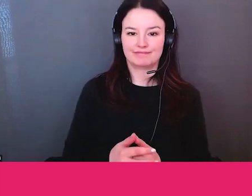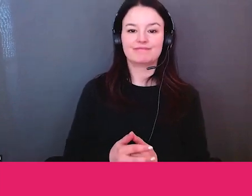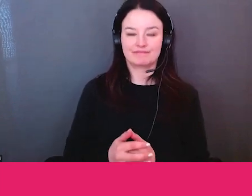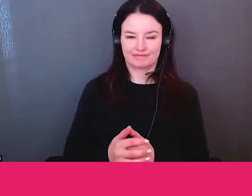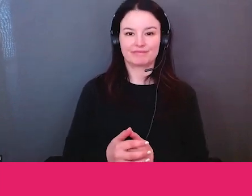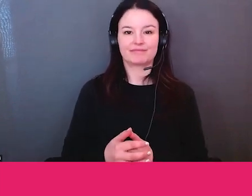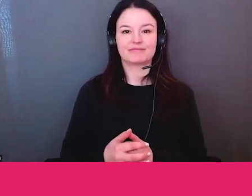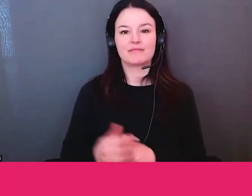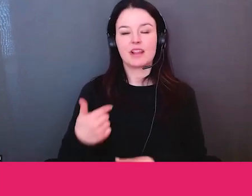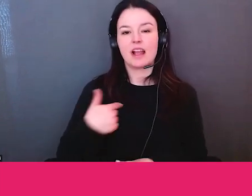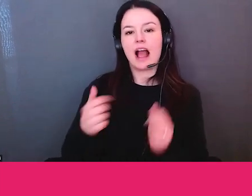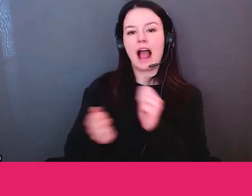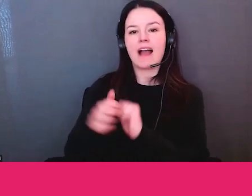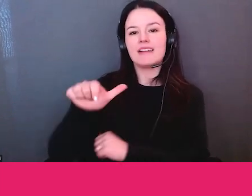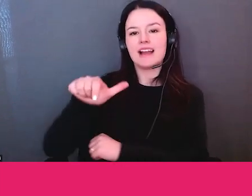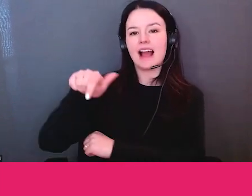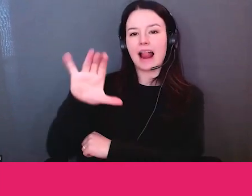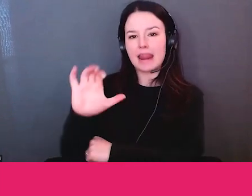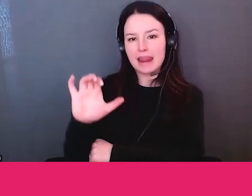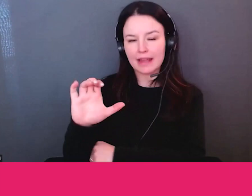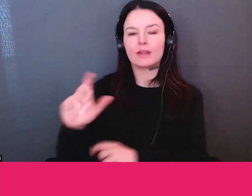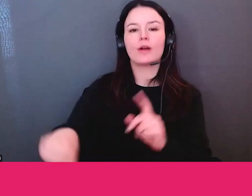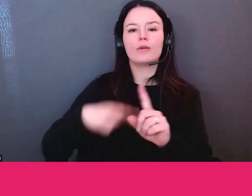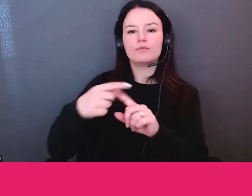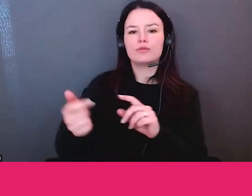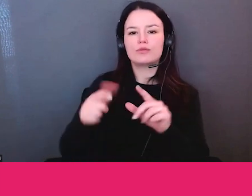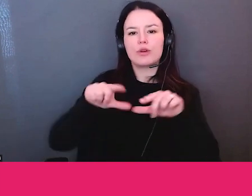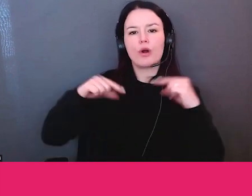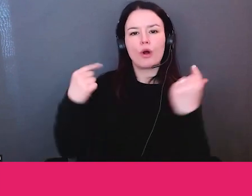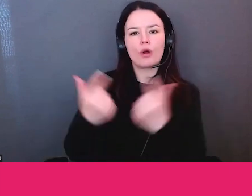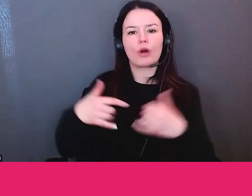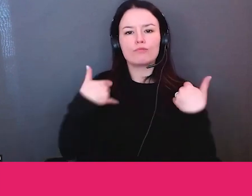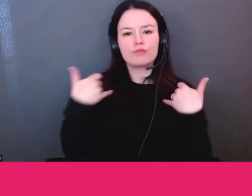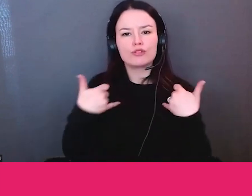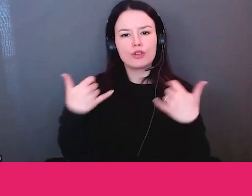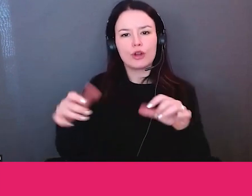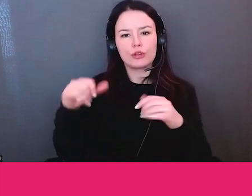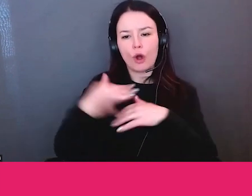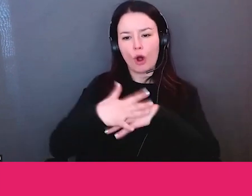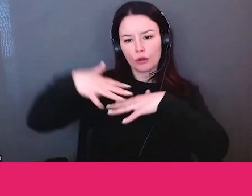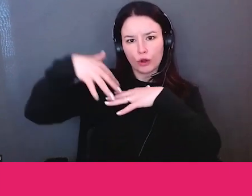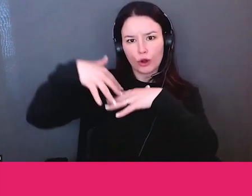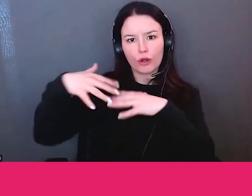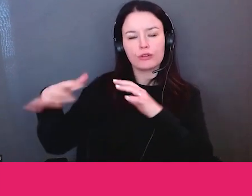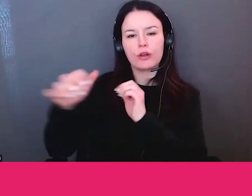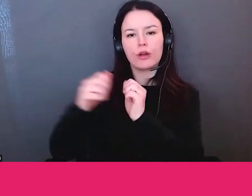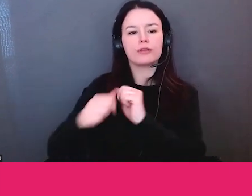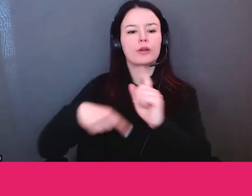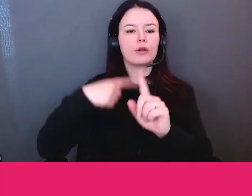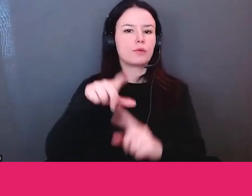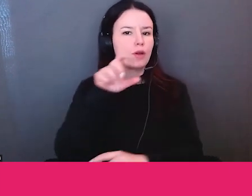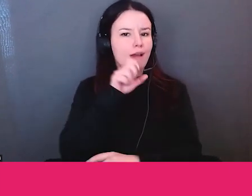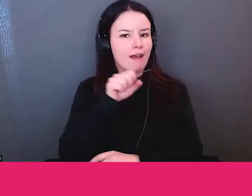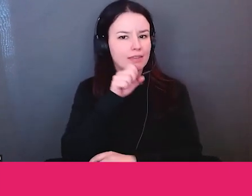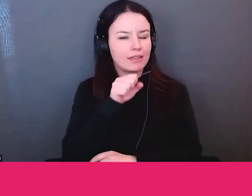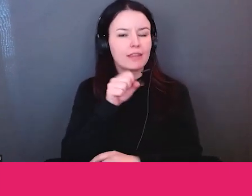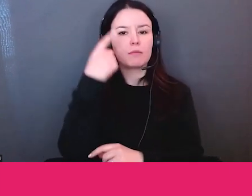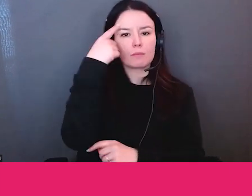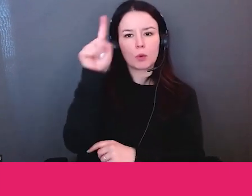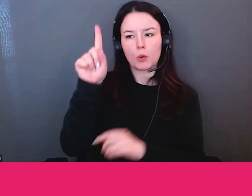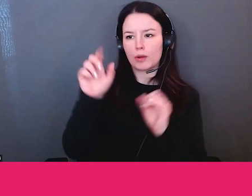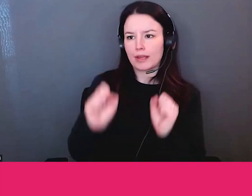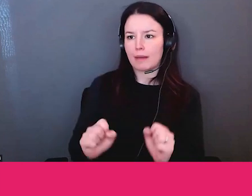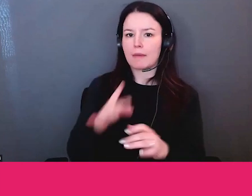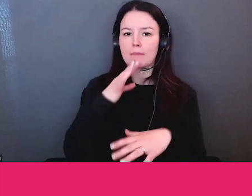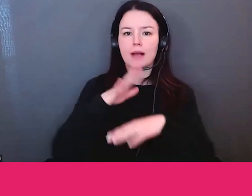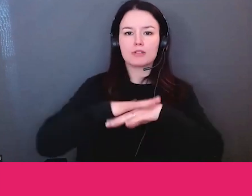qu'on se passait à ce moment-là était vraiment incroyable et donc j'ai travaillé avec Alec en fait